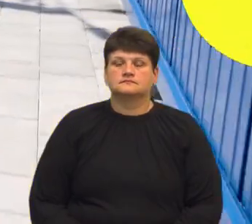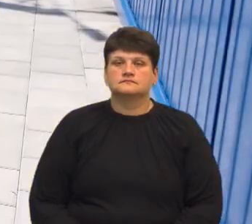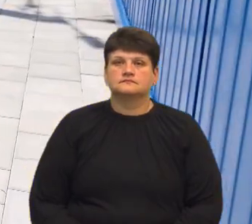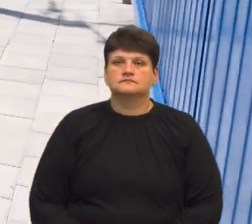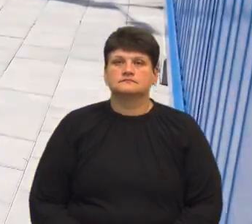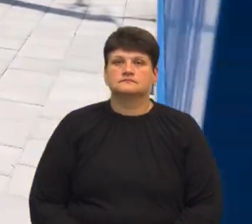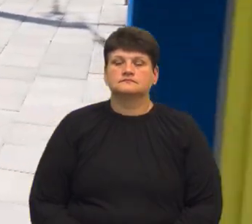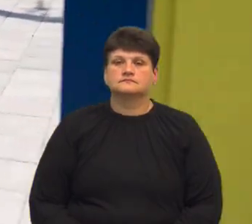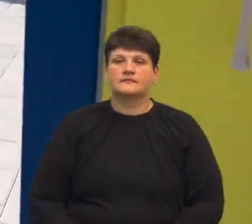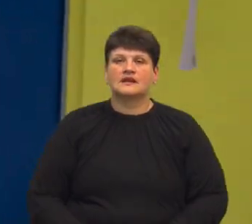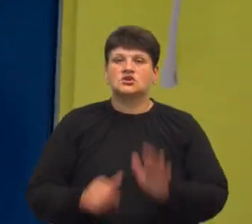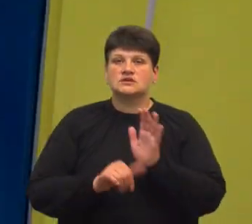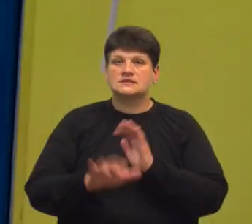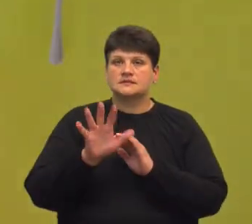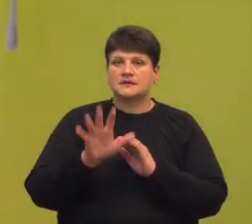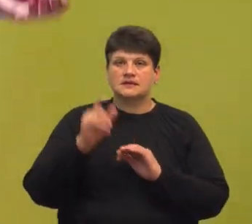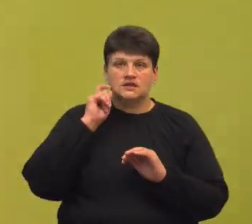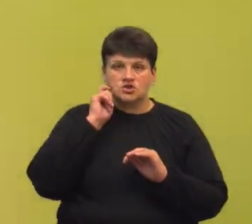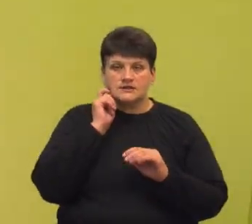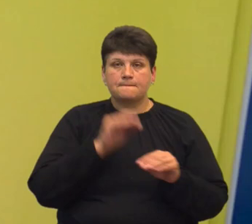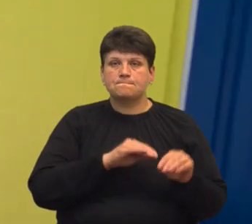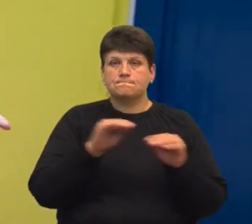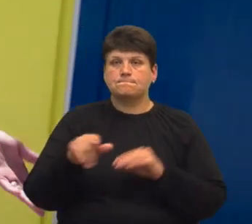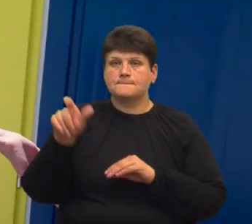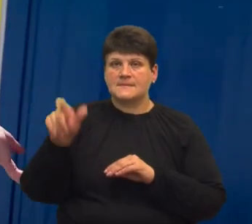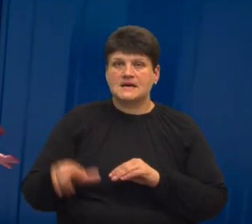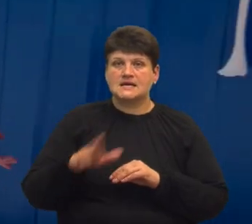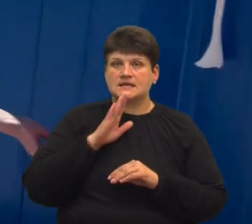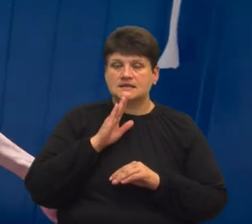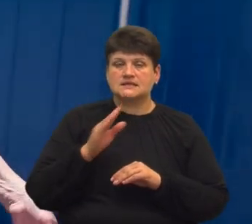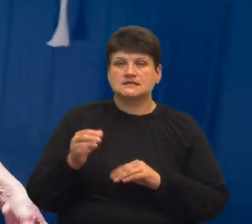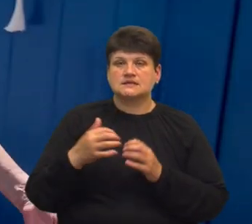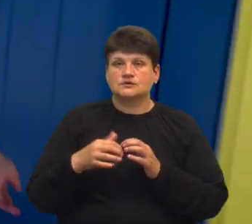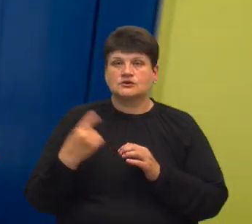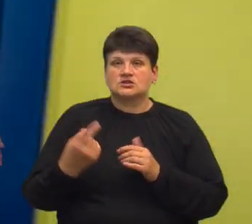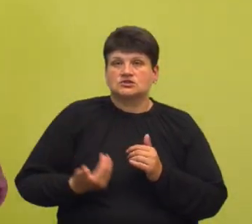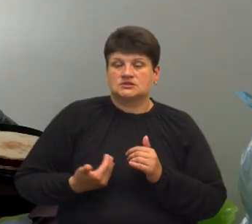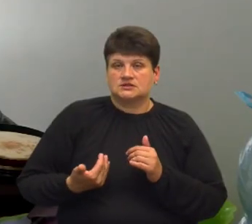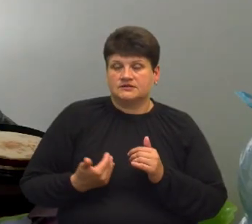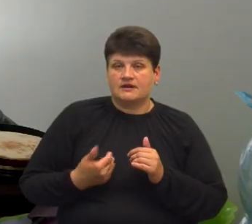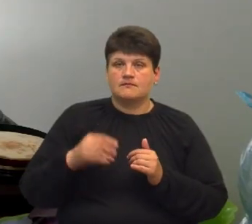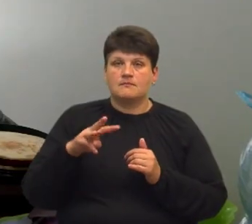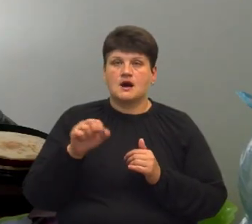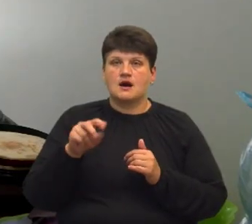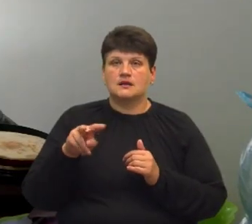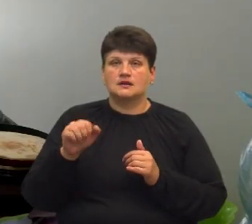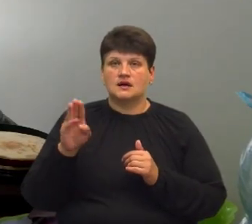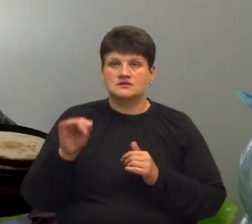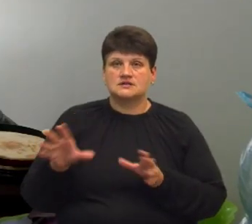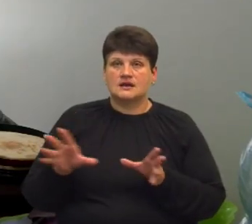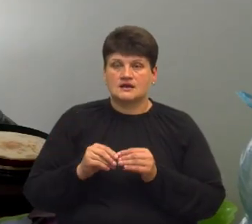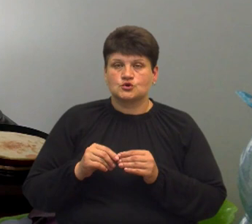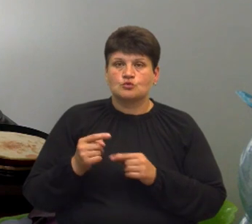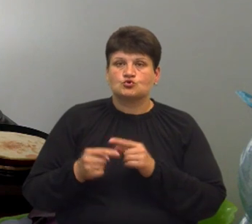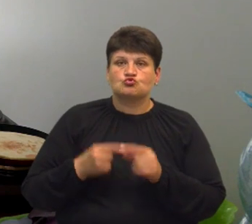65-річна переселенка з Херсонщини Ольга Васильєва живе в модульному містечку в Малашівцях разом з онуком. Каже,